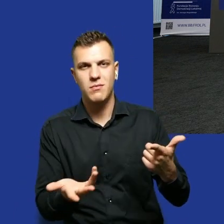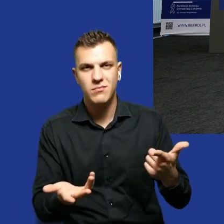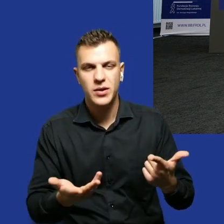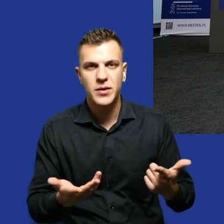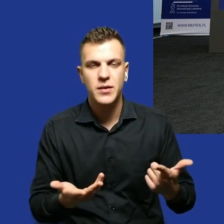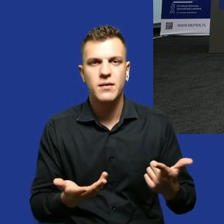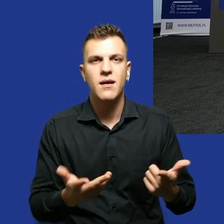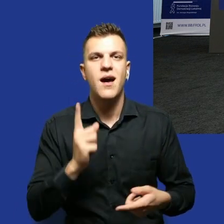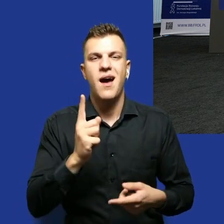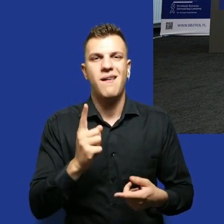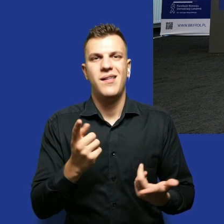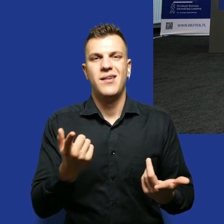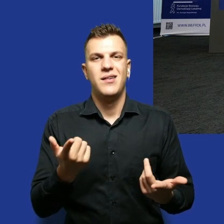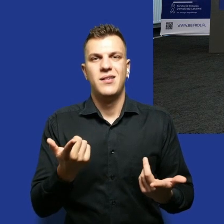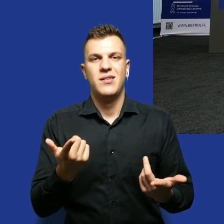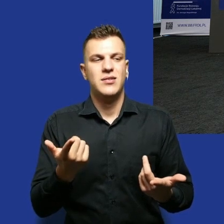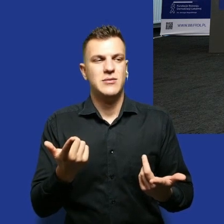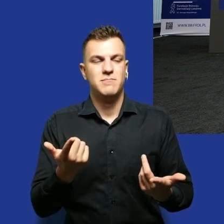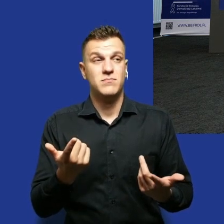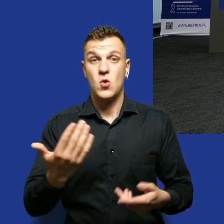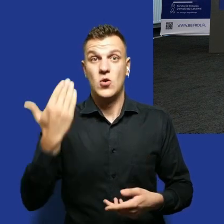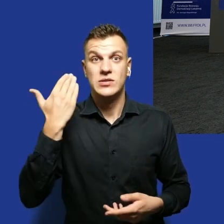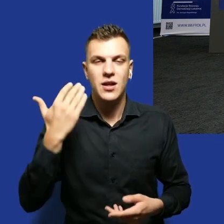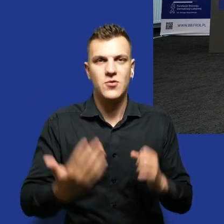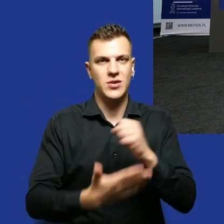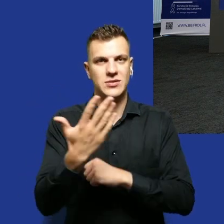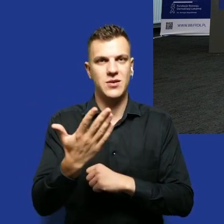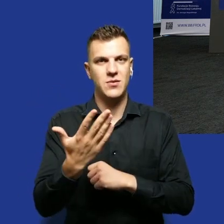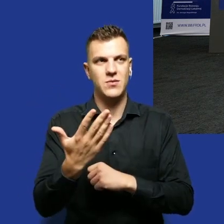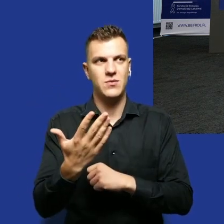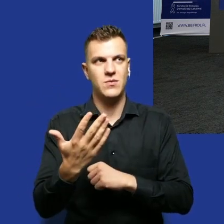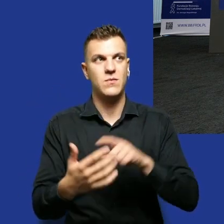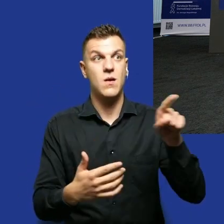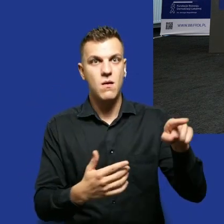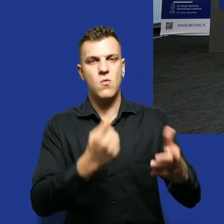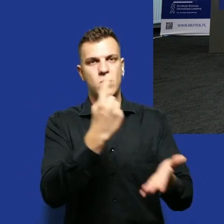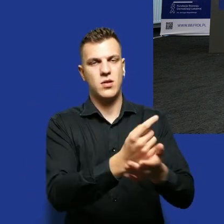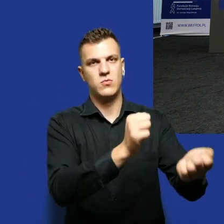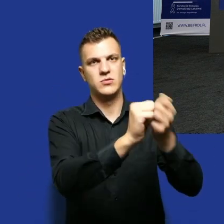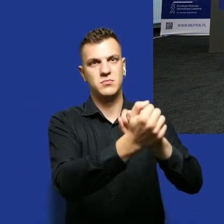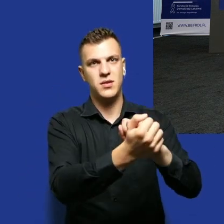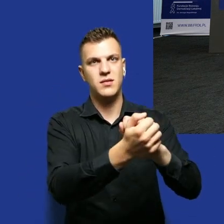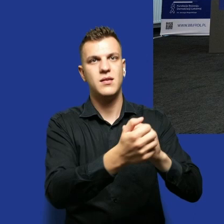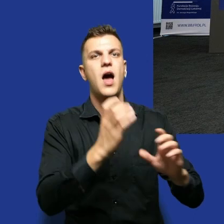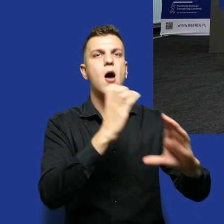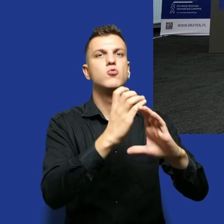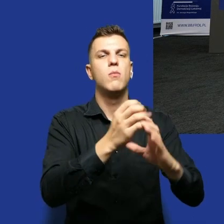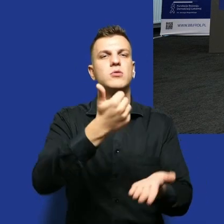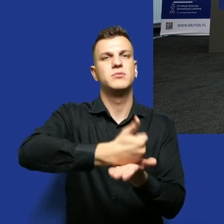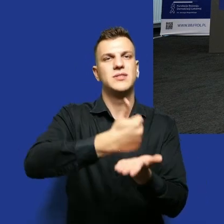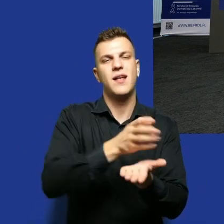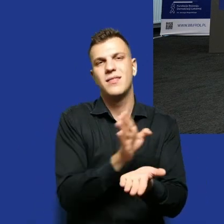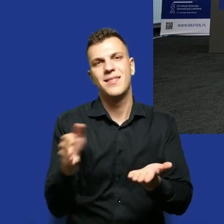ale nie wiedzieć dlaczego właśnie ostatnio się okazało, że jednak została przebudowana za toczka autobusowa dla dzieci,